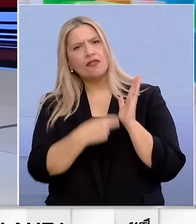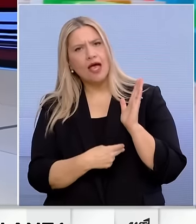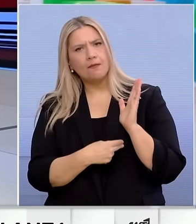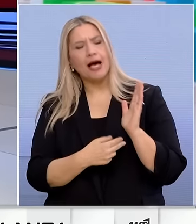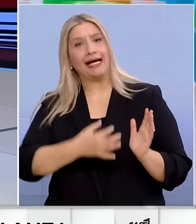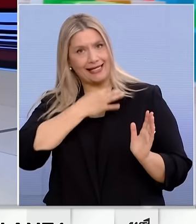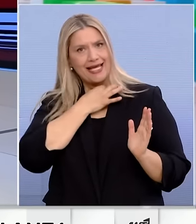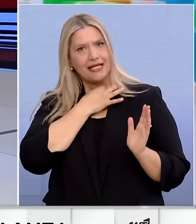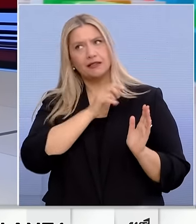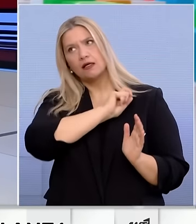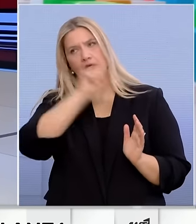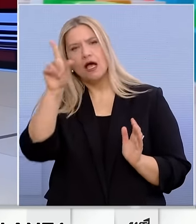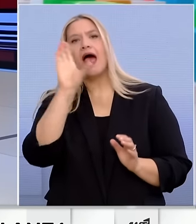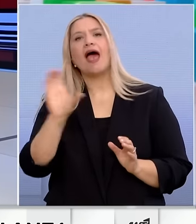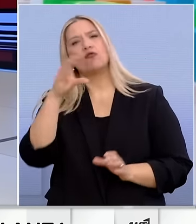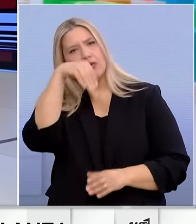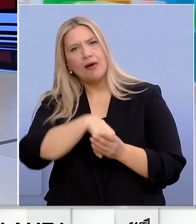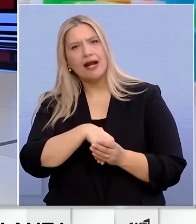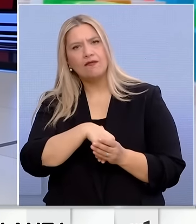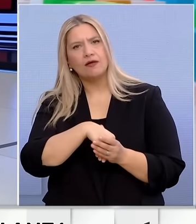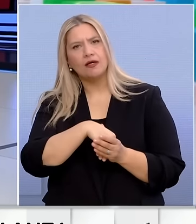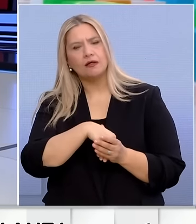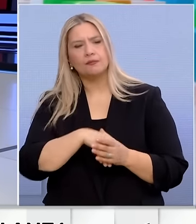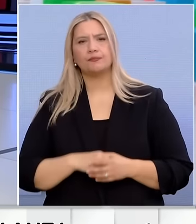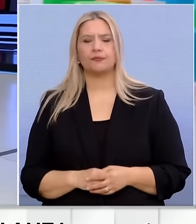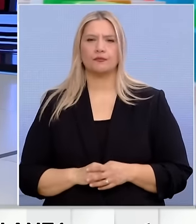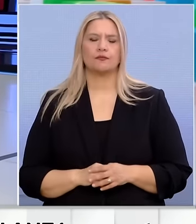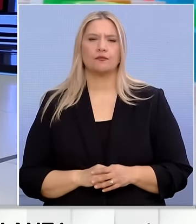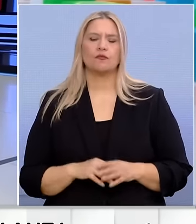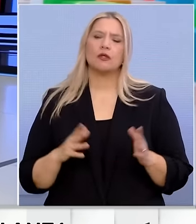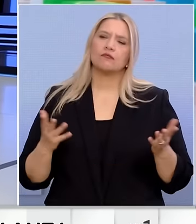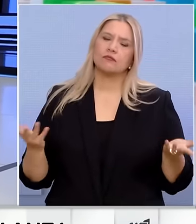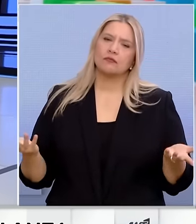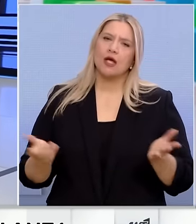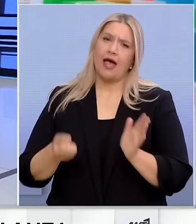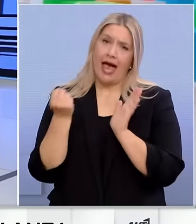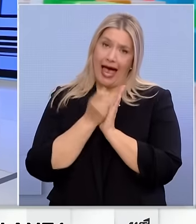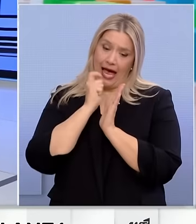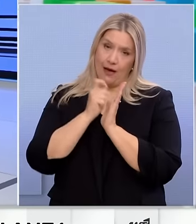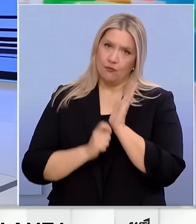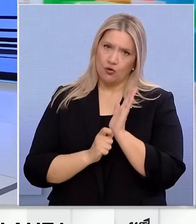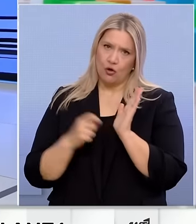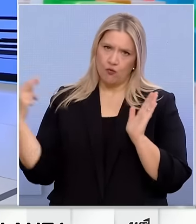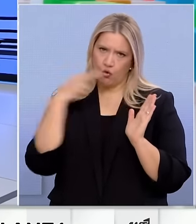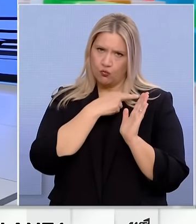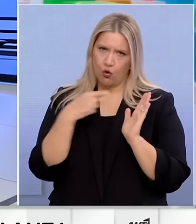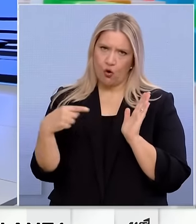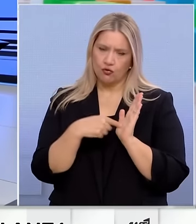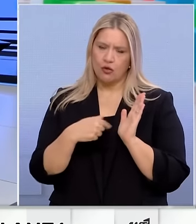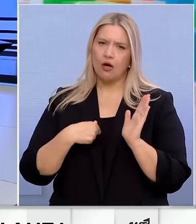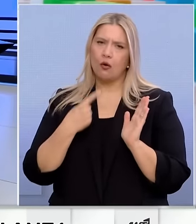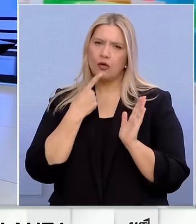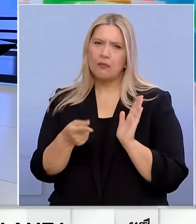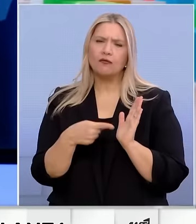χρειάζεται να παρέμβει η Ευρωπαϊκή Επιτροπή. Κοιτάξτε να δείτε. Και μόνο η επιστολή αυτή, εγώ τη χαρακτήρισα